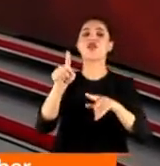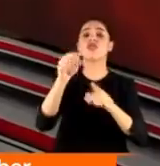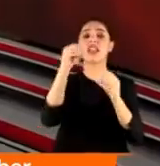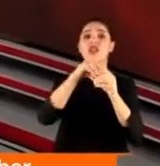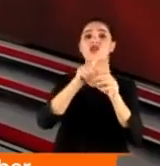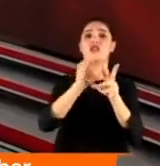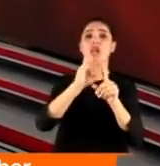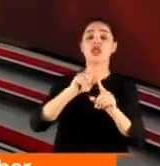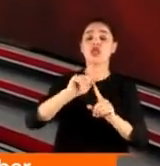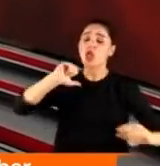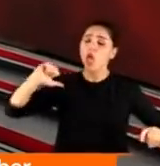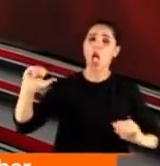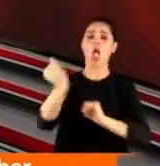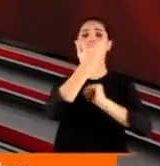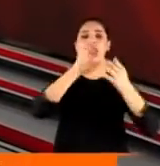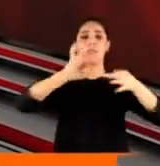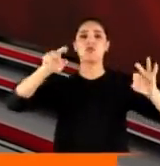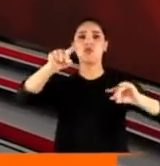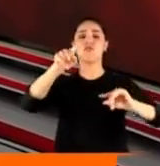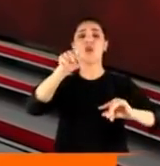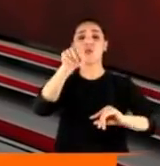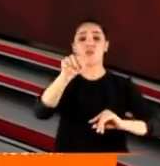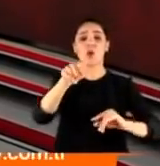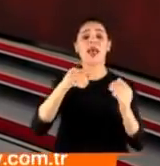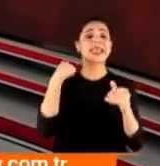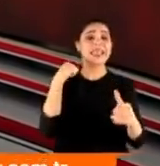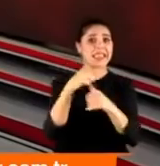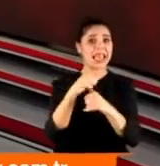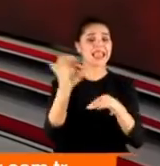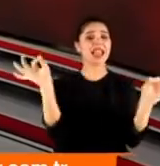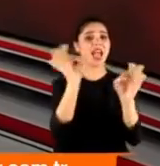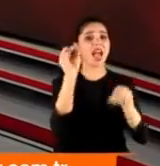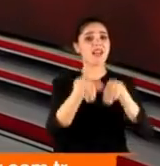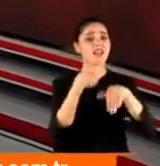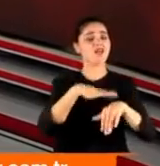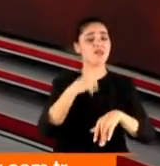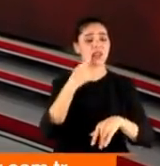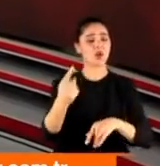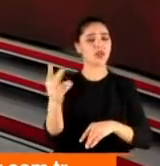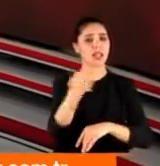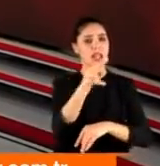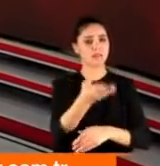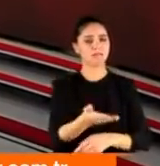en aslında baştaki cümle bu oldu. Yeniden erken seçim istiyoruz dediler.